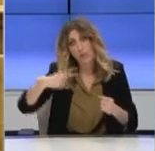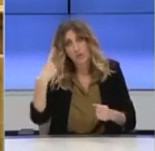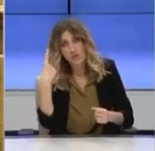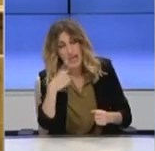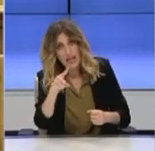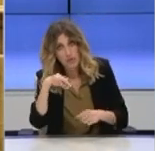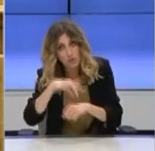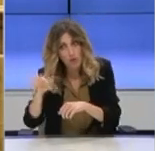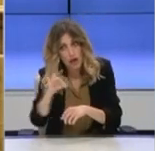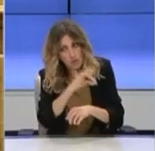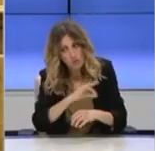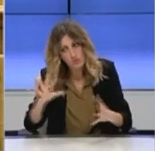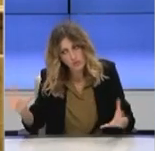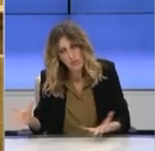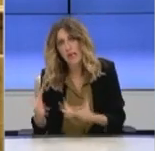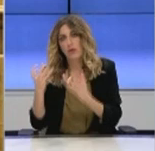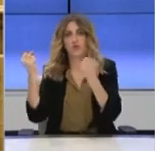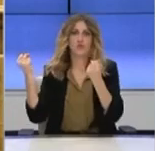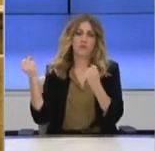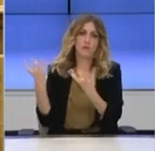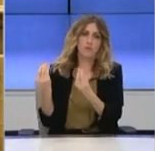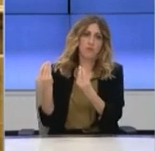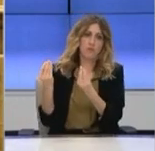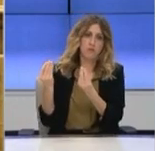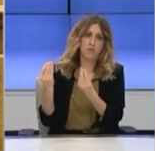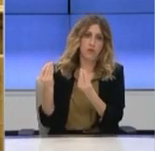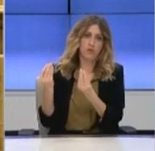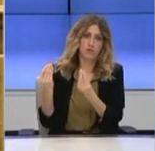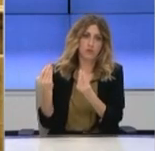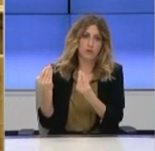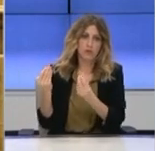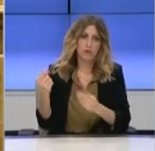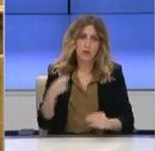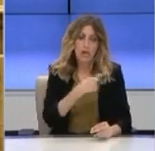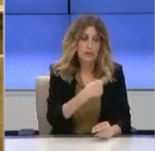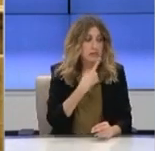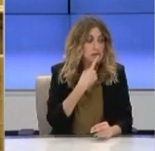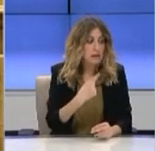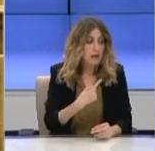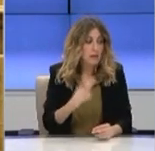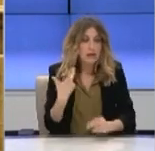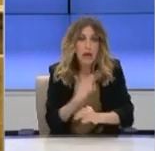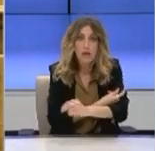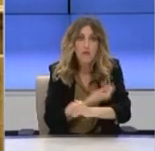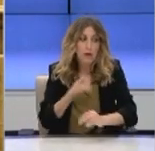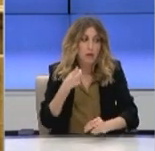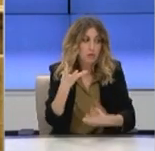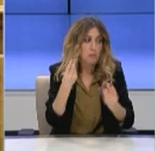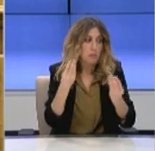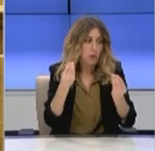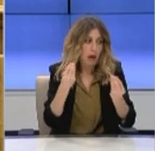επόμενο εξάμεινο μέσα από τον εμβολιασμό. Αναφερθήκατε σε ένα τεράστιο αριθμό, μακάρι. Εγώ το θεωρώ